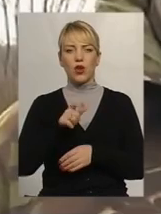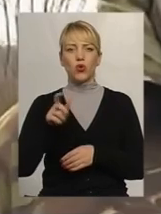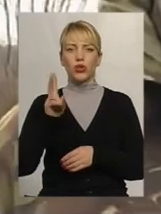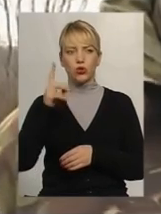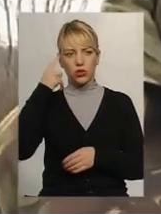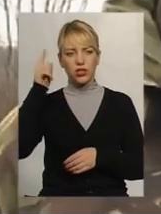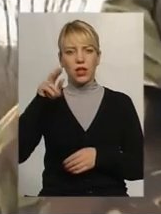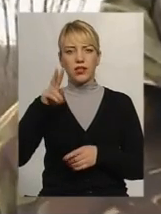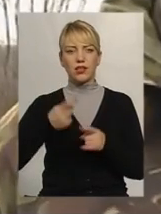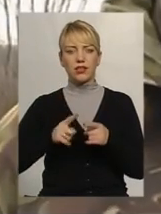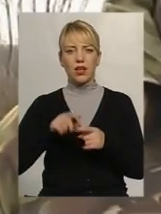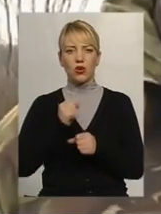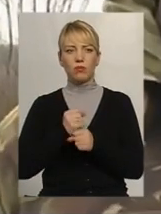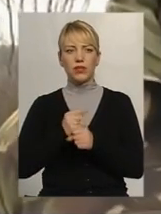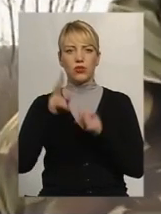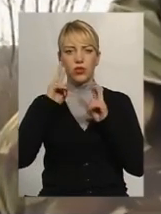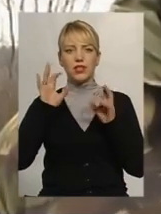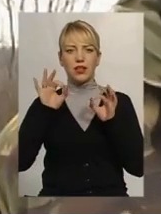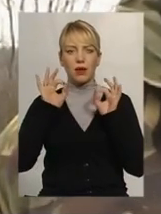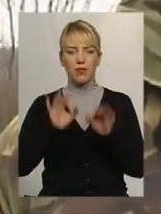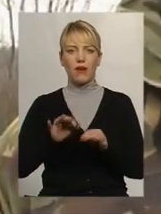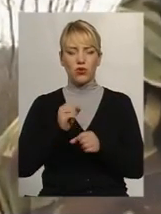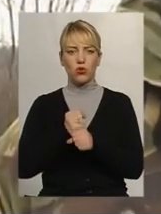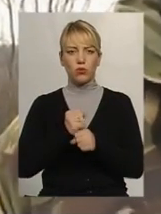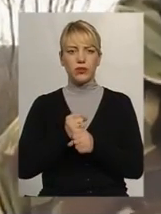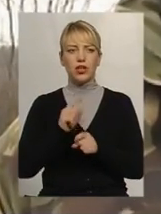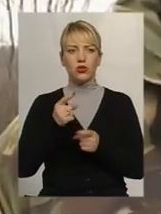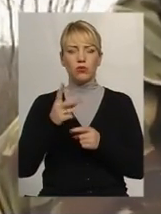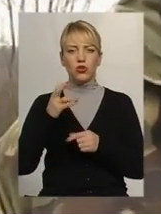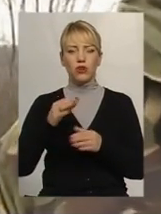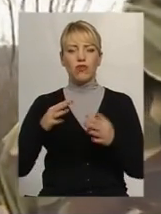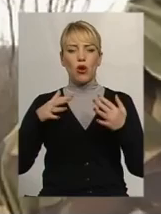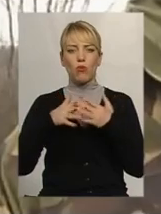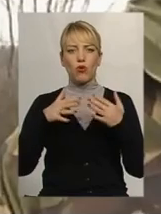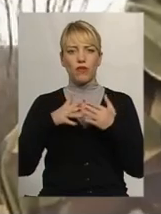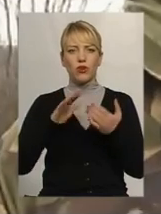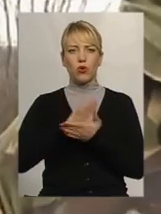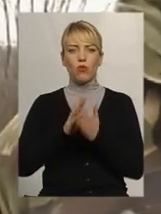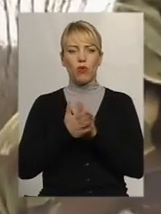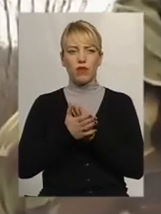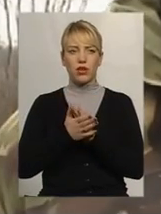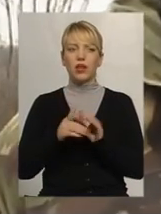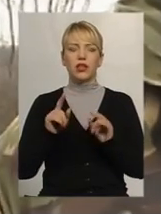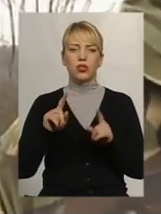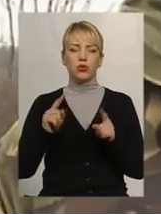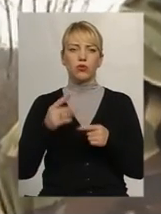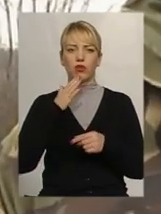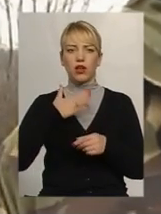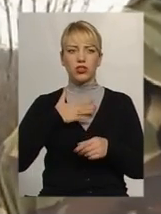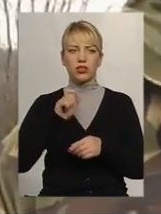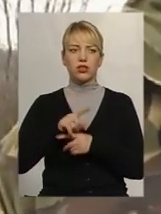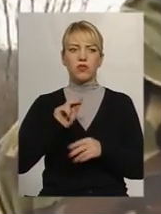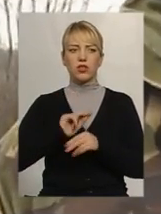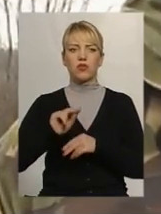які знають, як воно робиться, але вони не знають, як воно правильно робиться, тому що вони не в бойових умовах. І тому наша задача